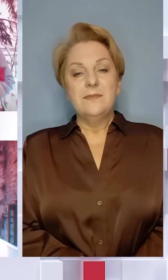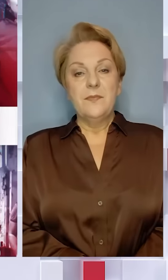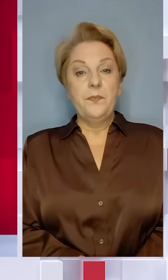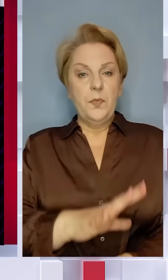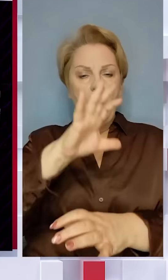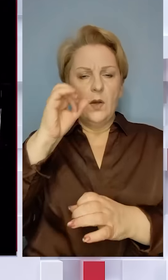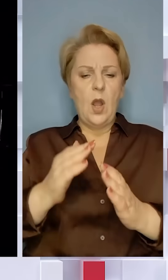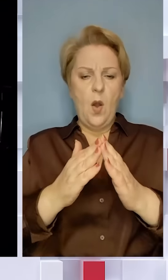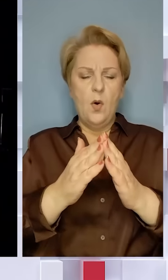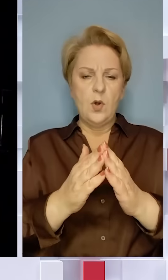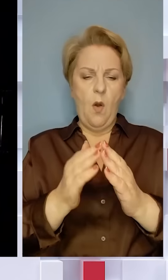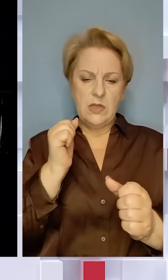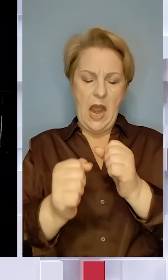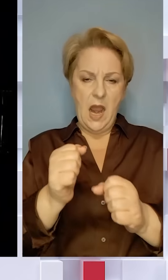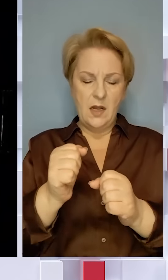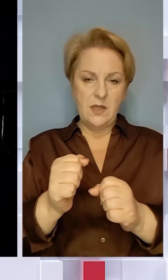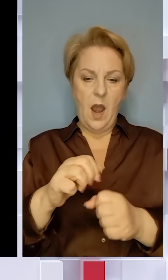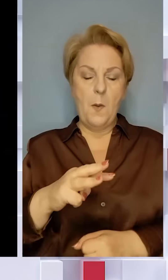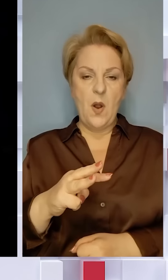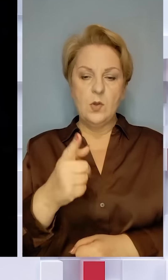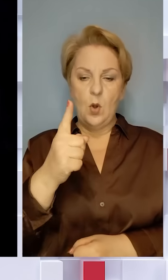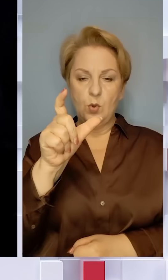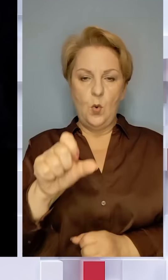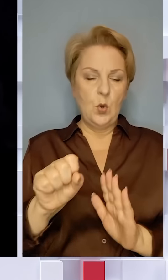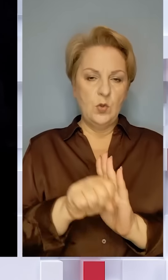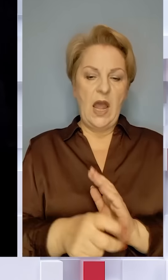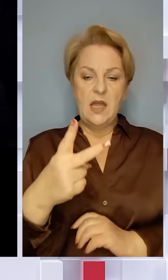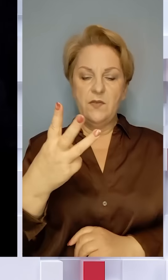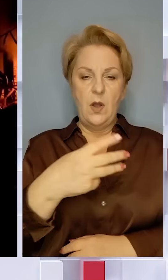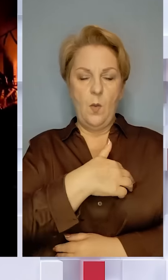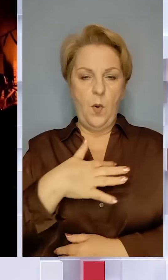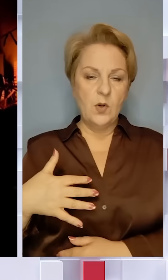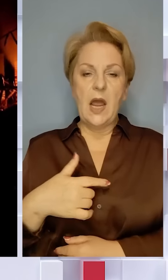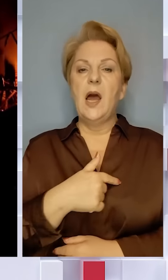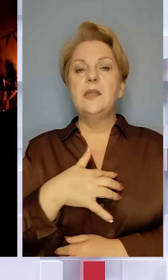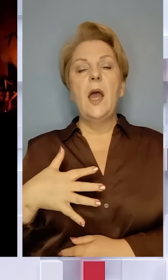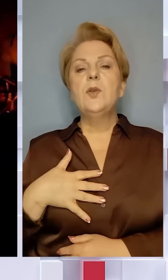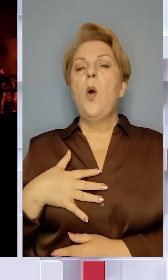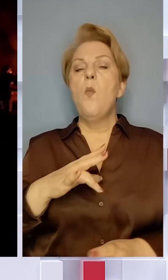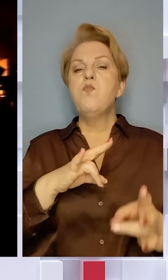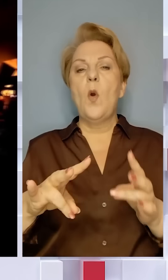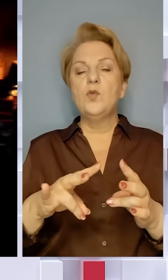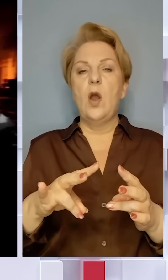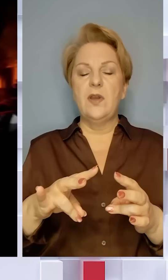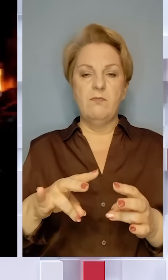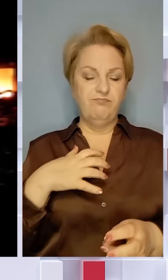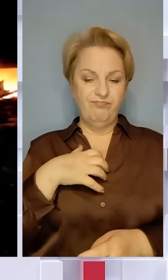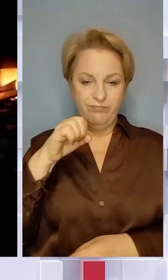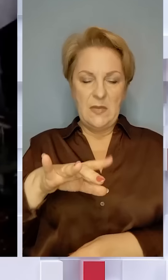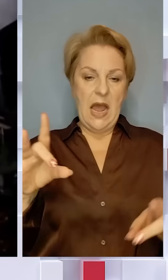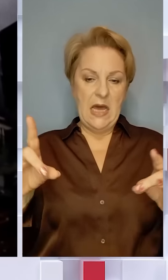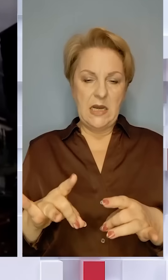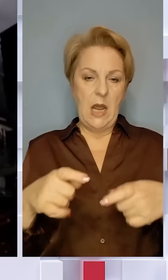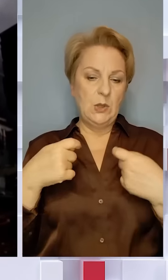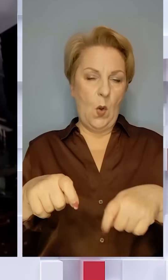Нічна ракетна атака по Миколаєву. Одна людина загинула, 23 поранених. Росіяни пошкодили інфраструктурний об'єкт, ресторанний комплекс,